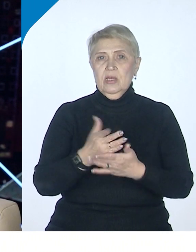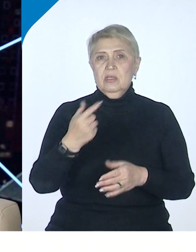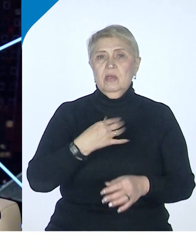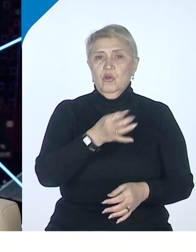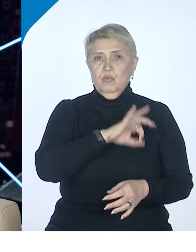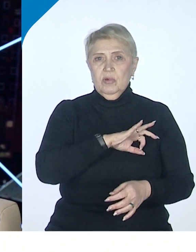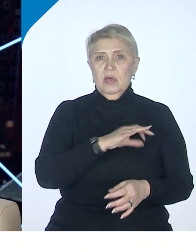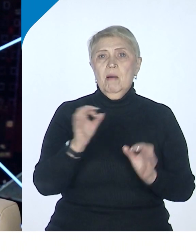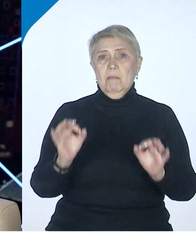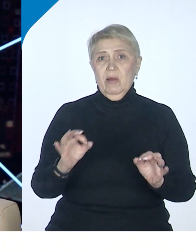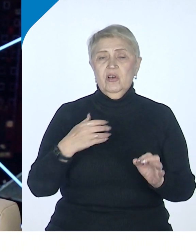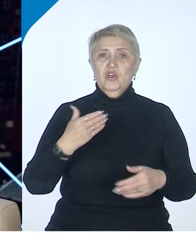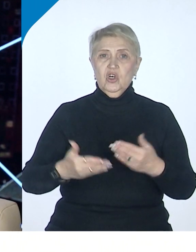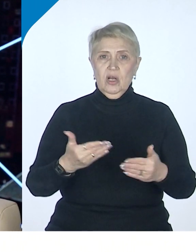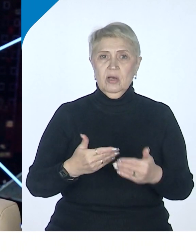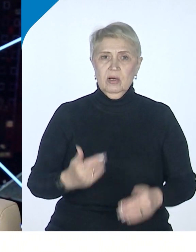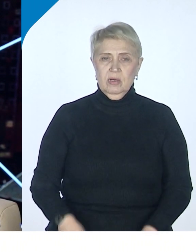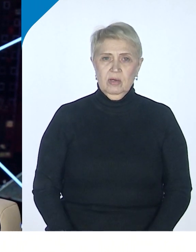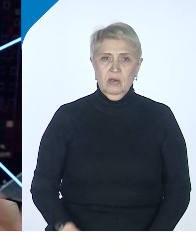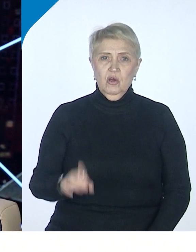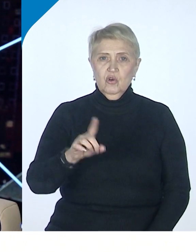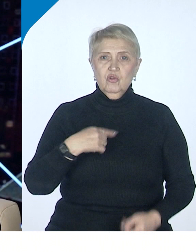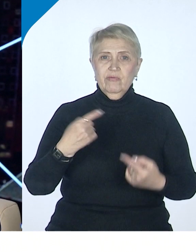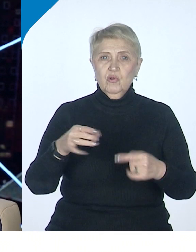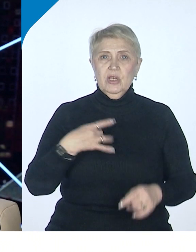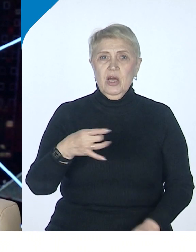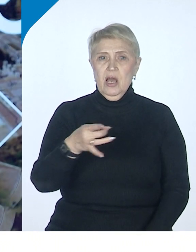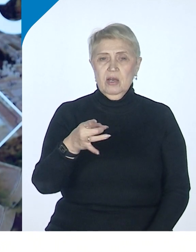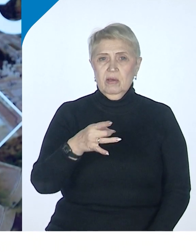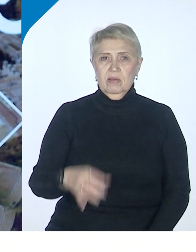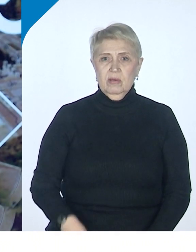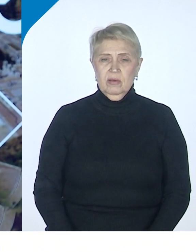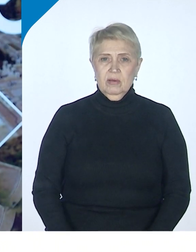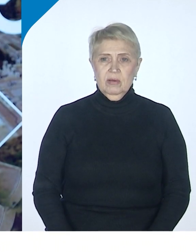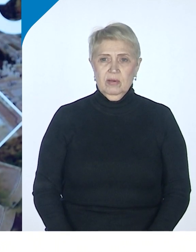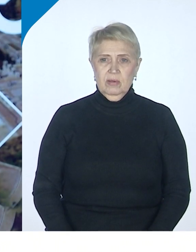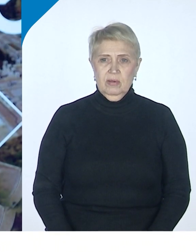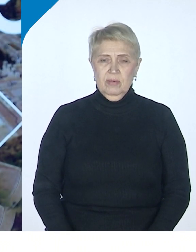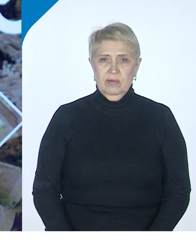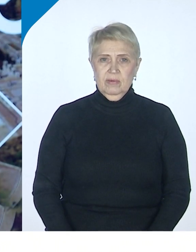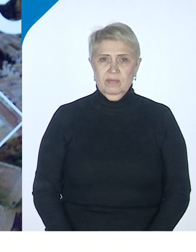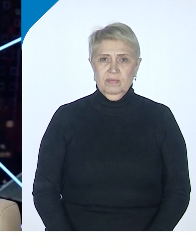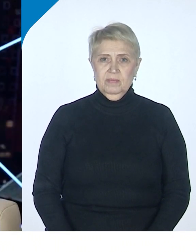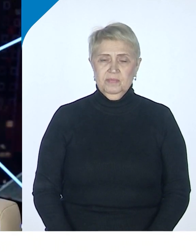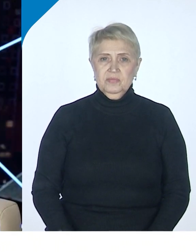Правильный шаг, ну, правильный шаг. То, что он и в других регионах, как бы, по Видите ли вы стратегические шаги?